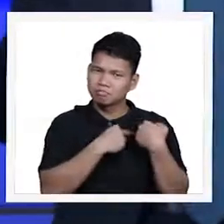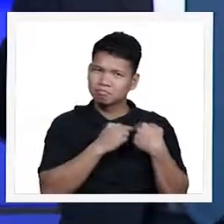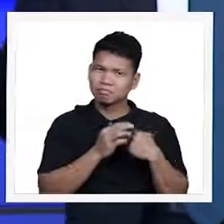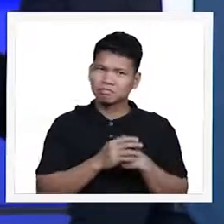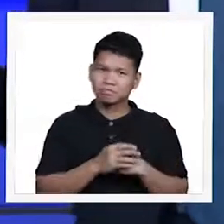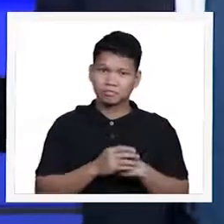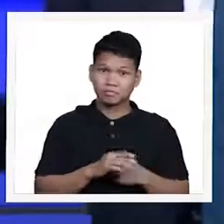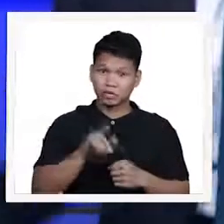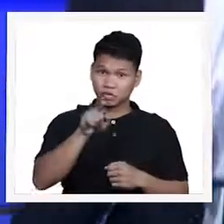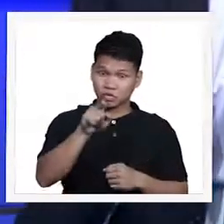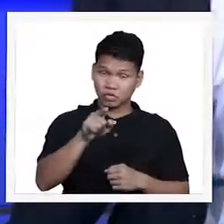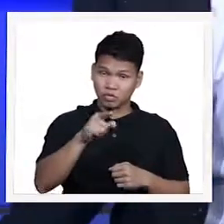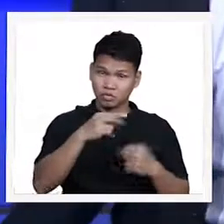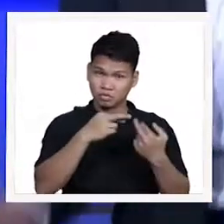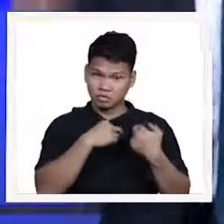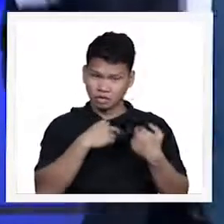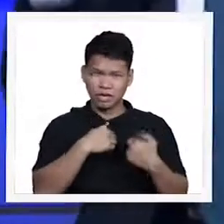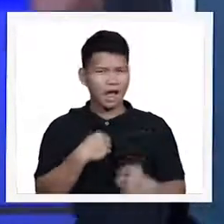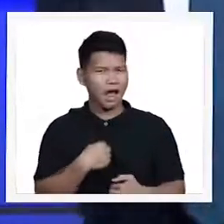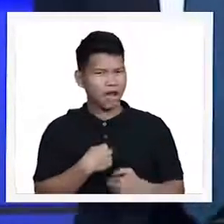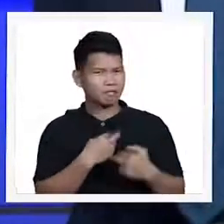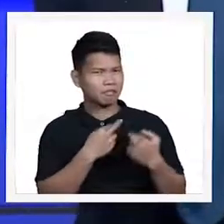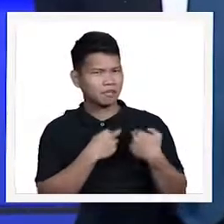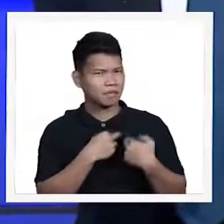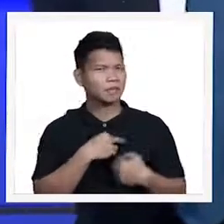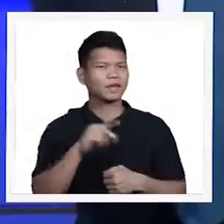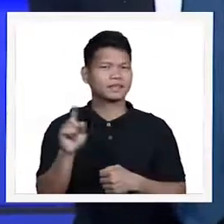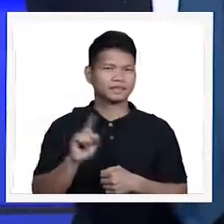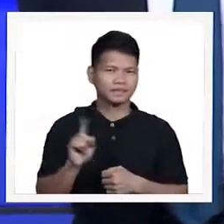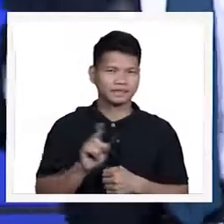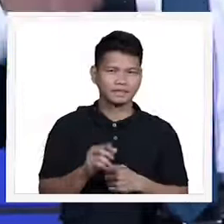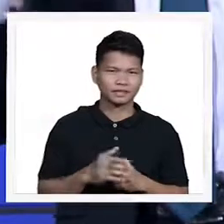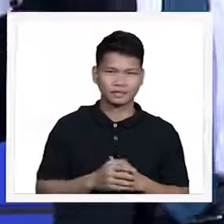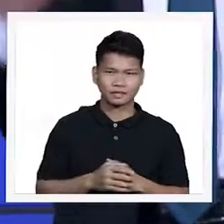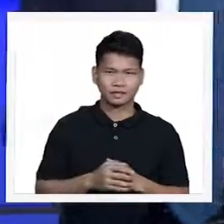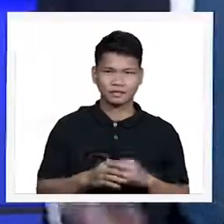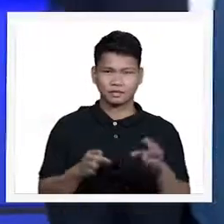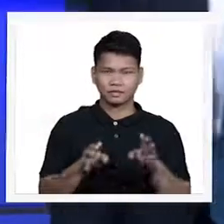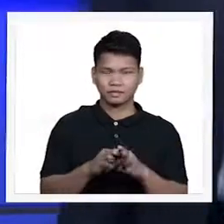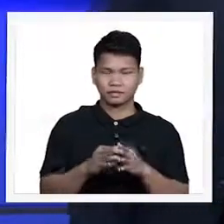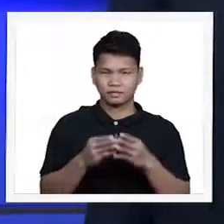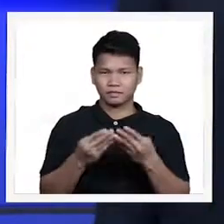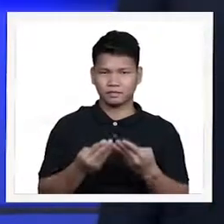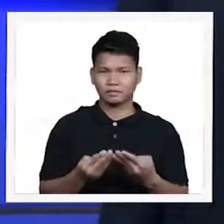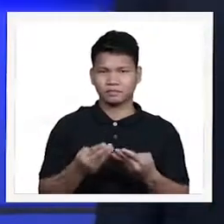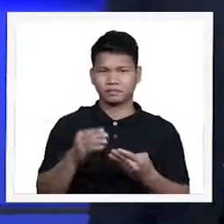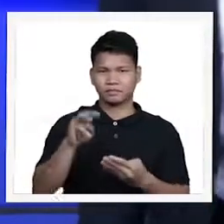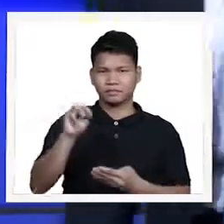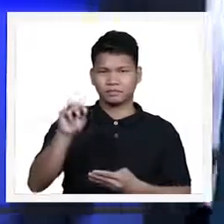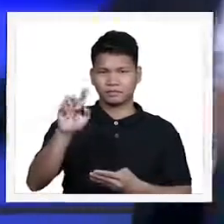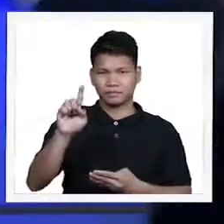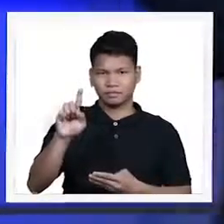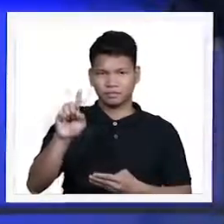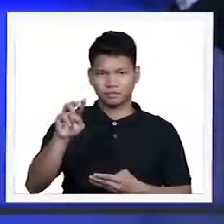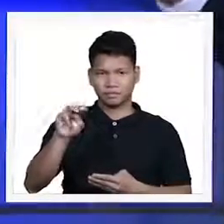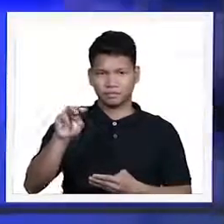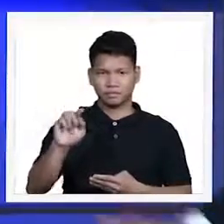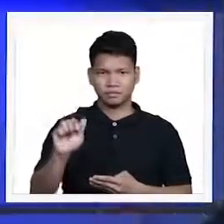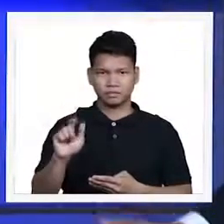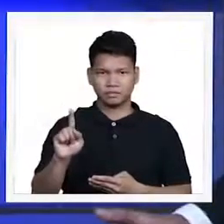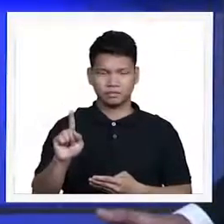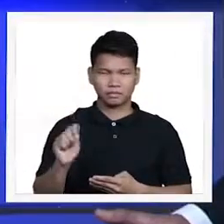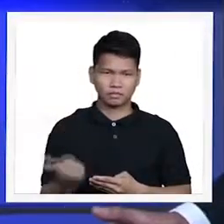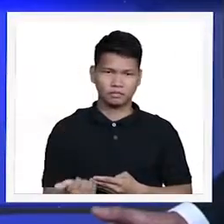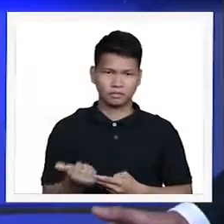Ano po yung aking responsibility? Ang sabi po dito sa Malakay chapter 3 verse 6 napakalaking